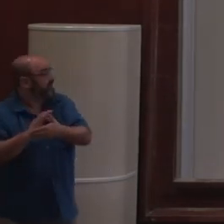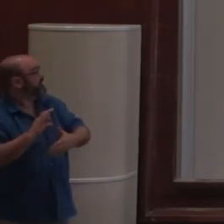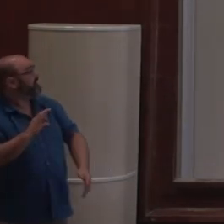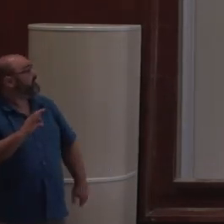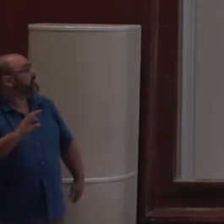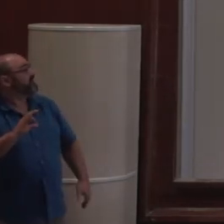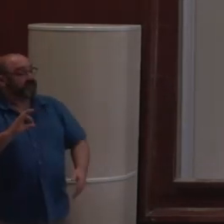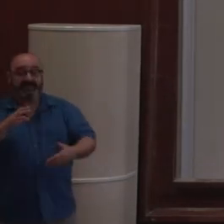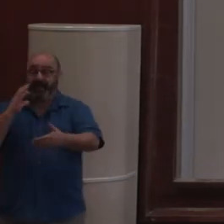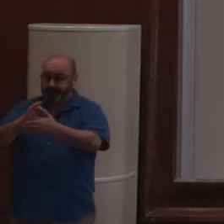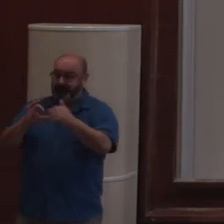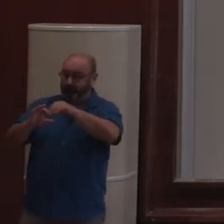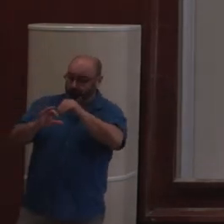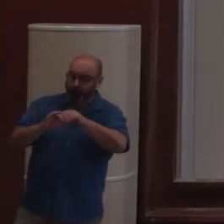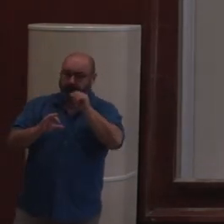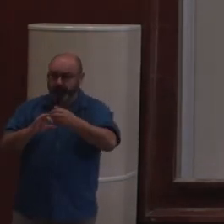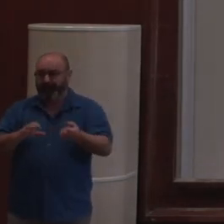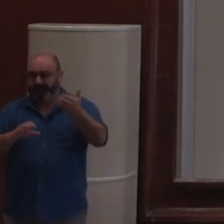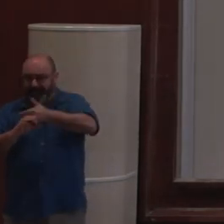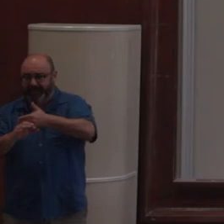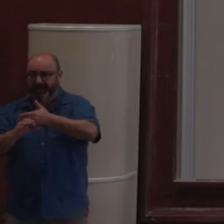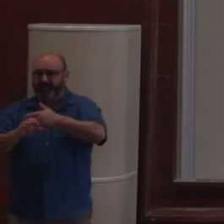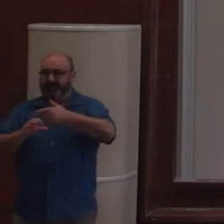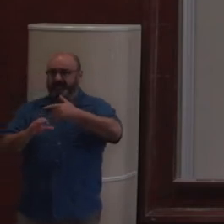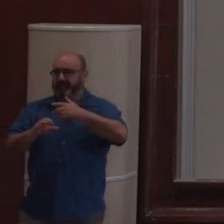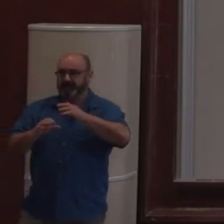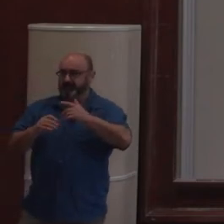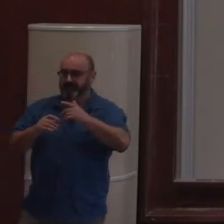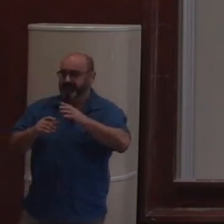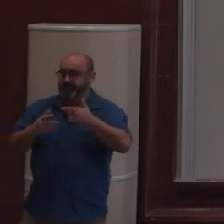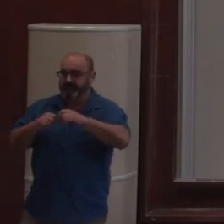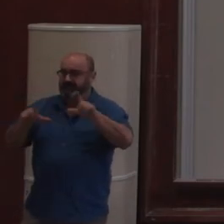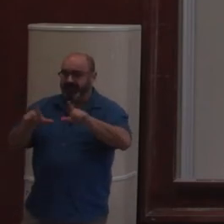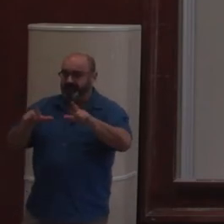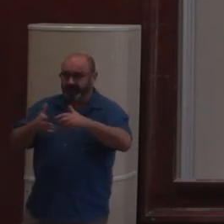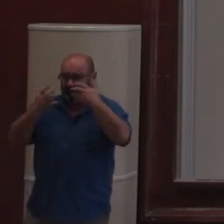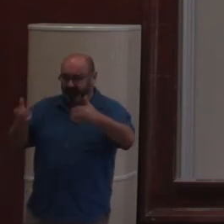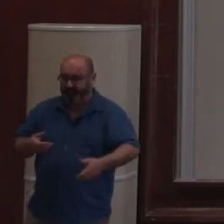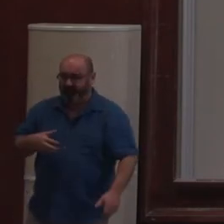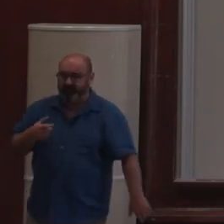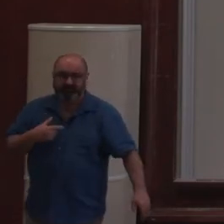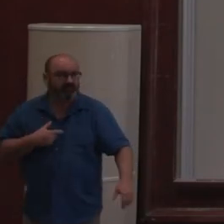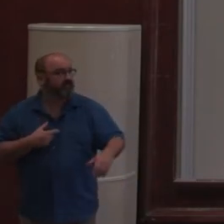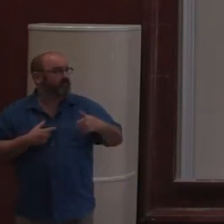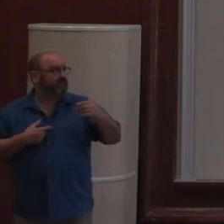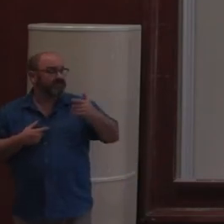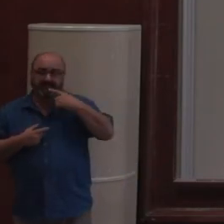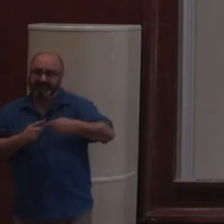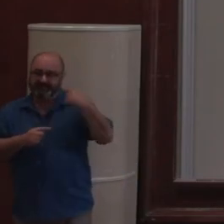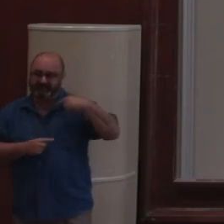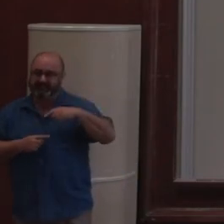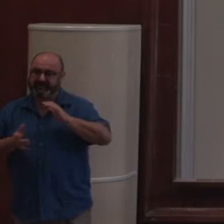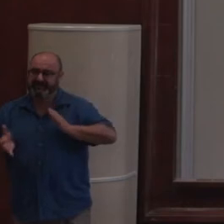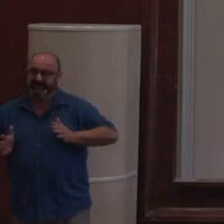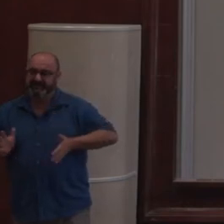on est capable d'implémenter des front-end avec n'importe quel framework. actuellement, justement, on sprint durant le PyCon